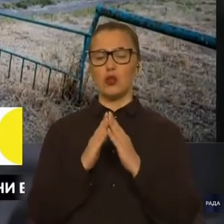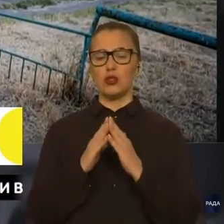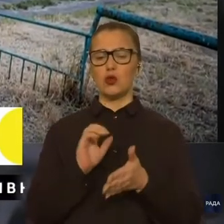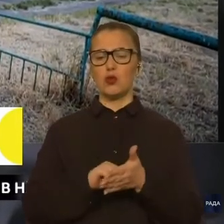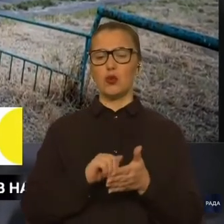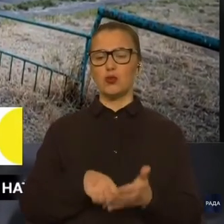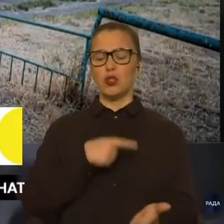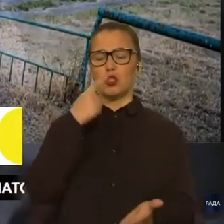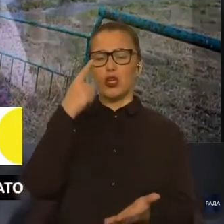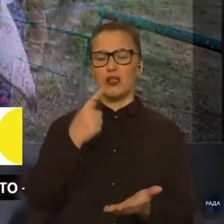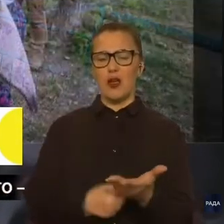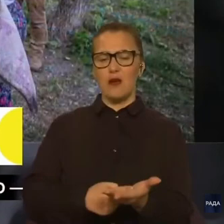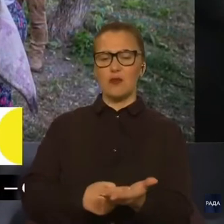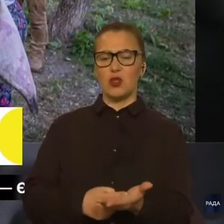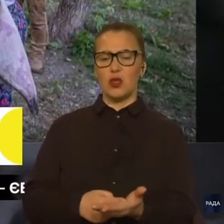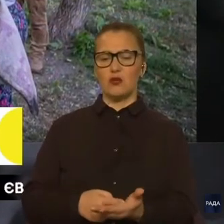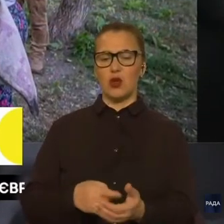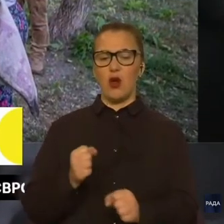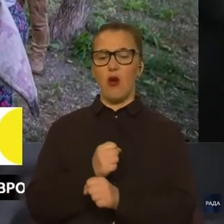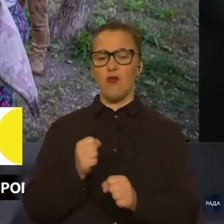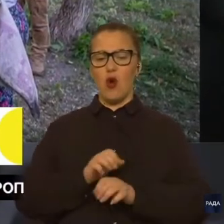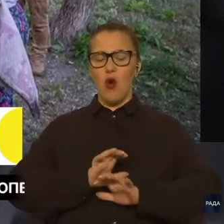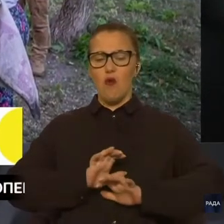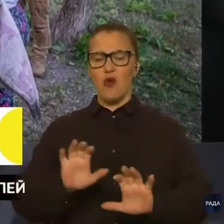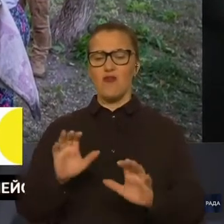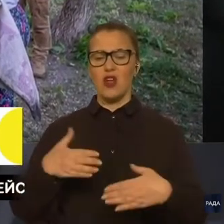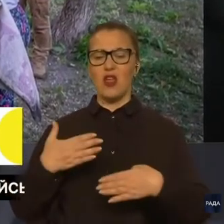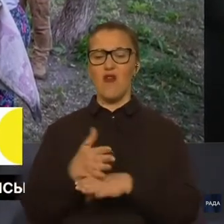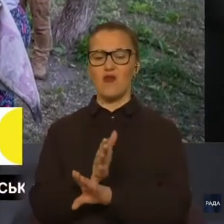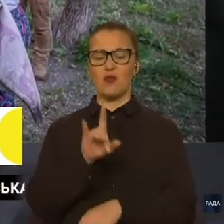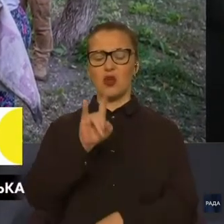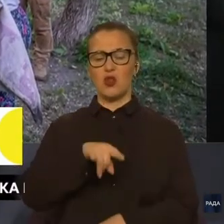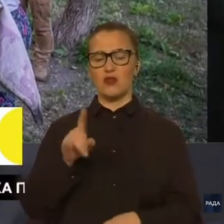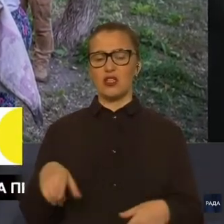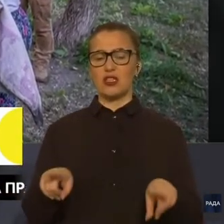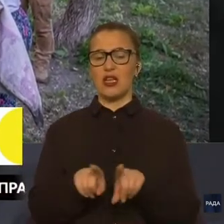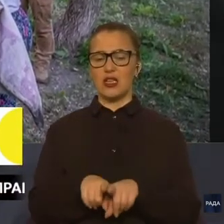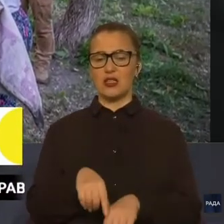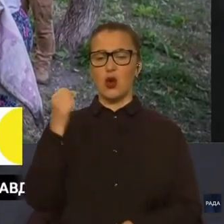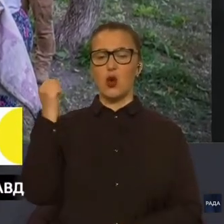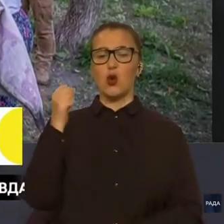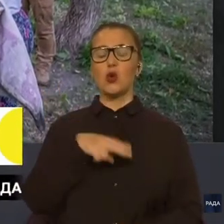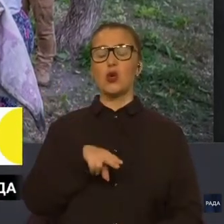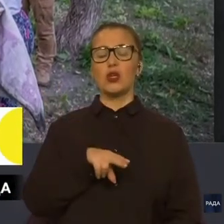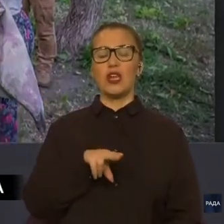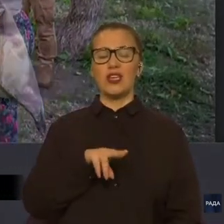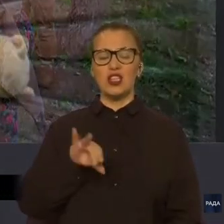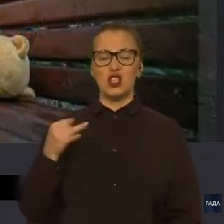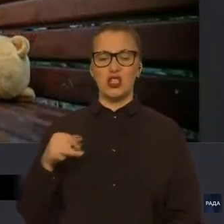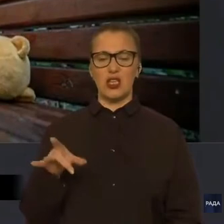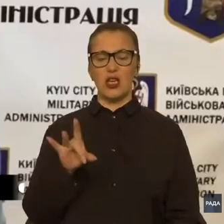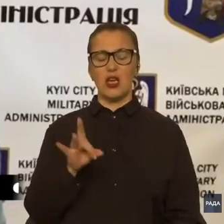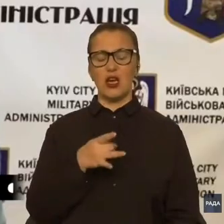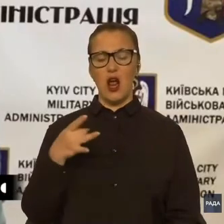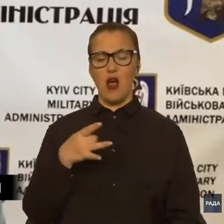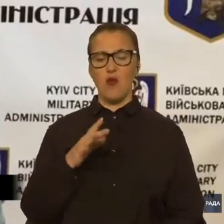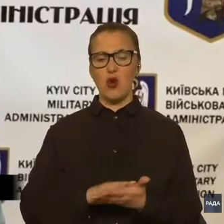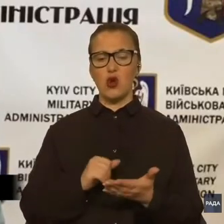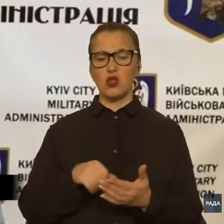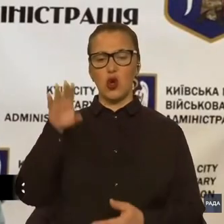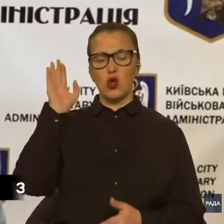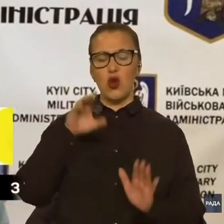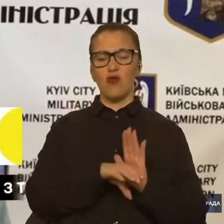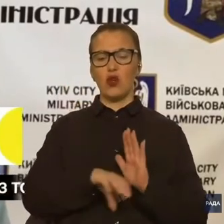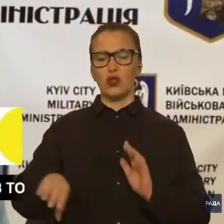падіння уламків хвили вибило вікна. І також в Дарницькому районі пошкоджено тербопровід, гаряче